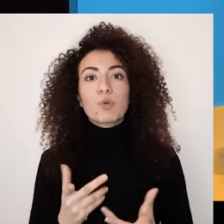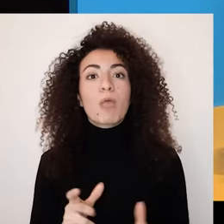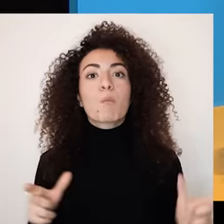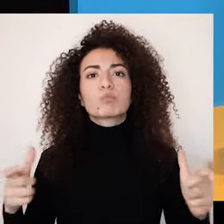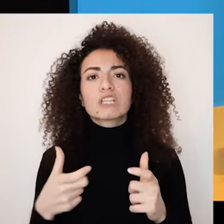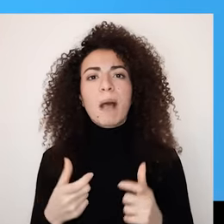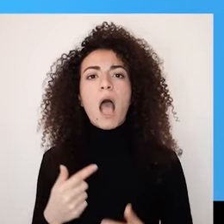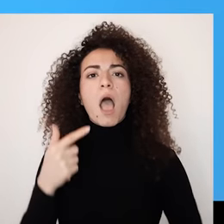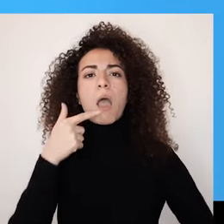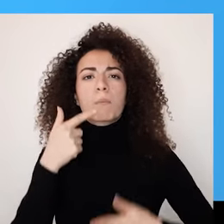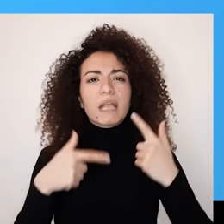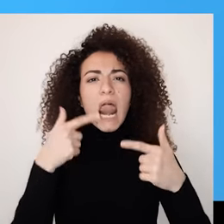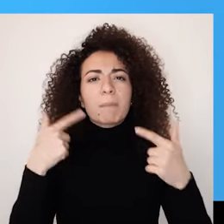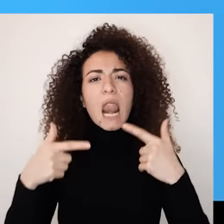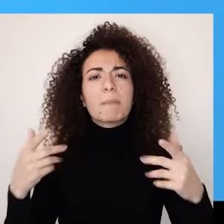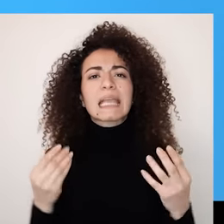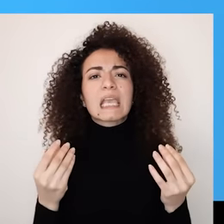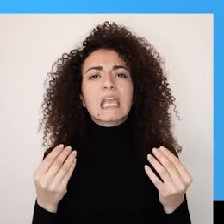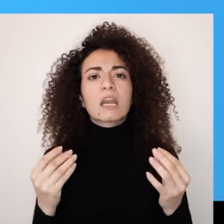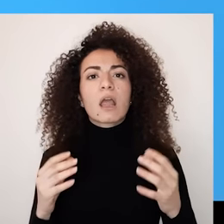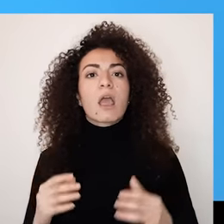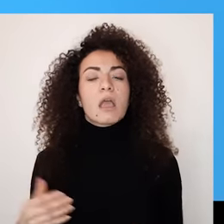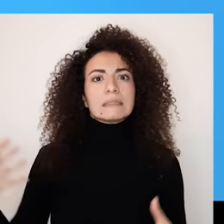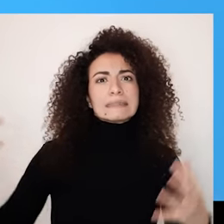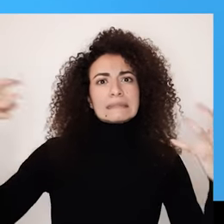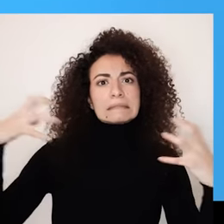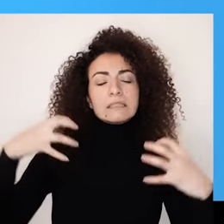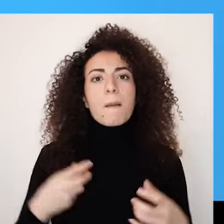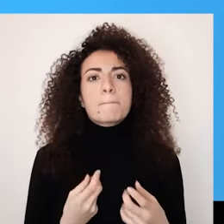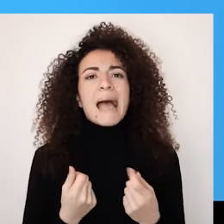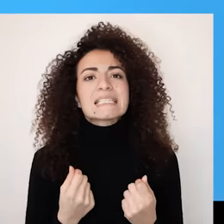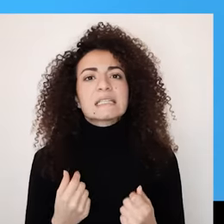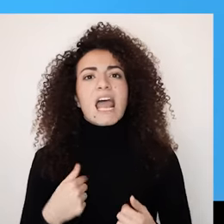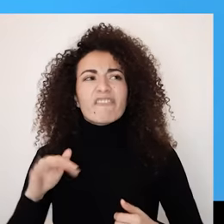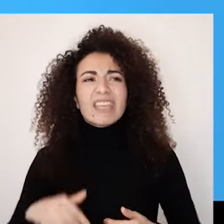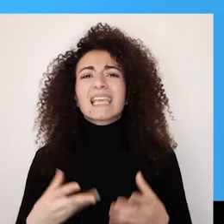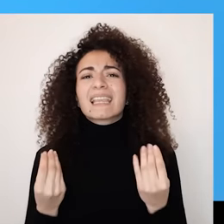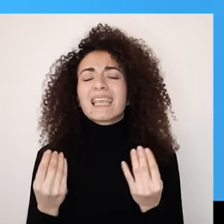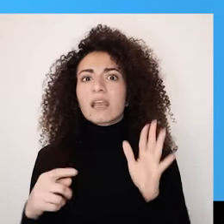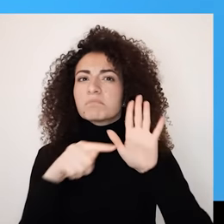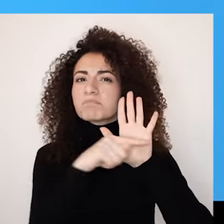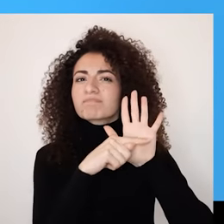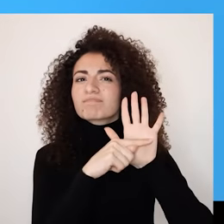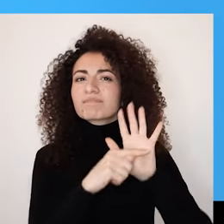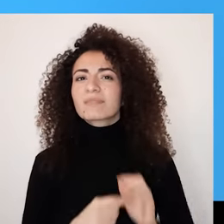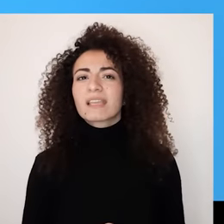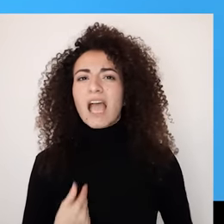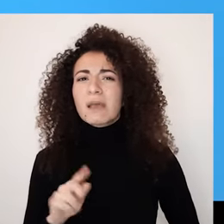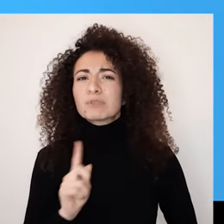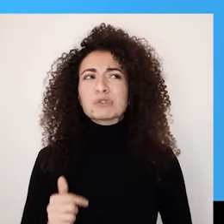أو الأشخاص بتجربنا من ثقتنا بنفسنا وبتسلط الضوء على أخطائنا أو النواقص الموجودة بداخلنا